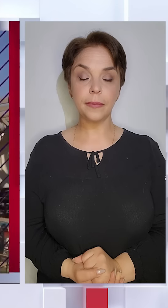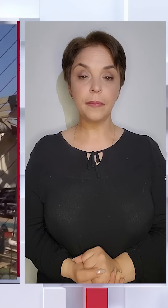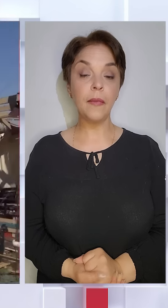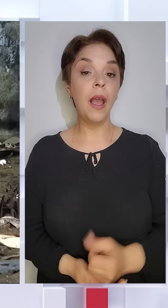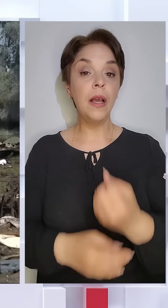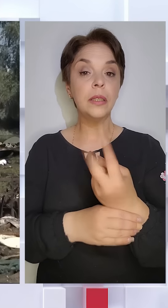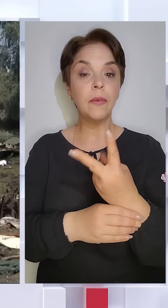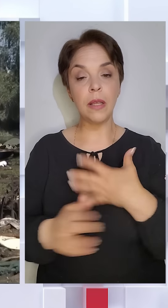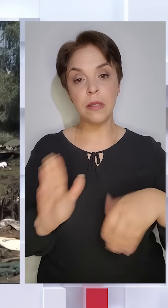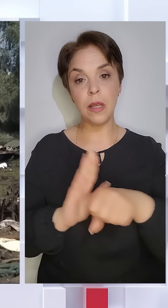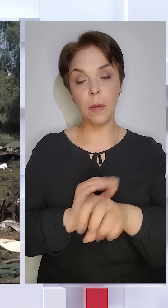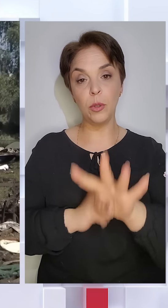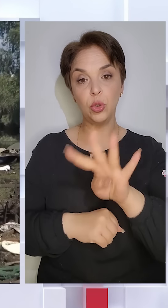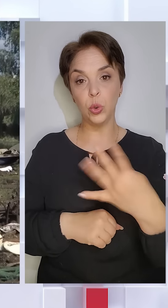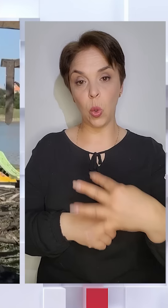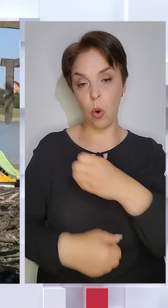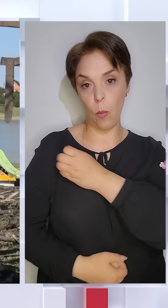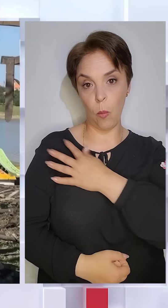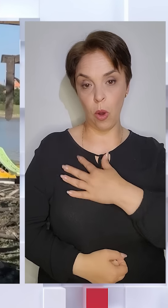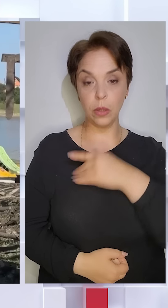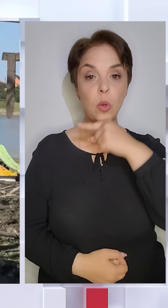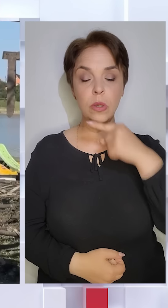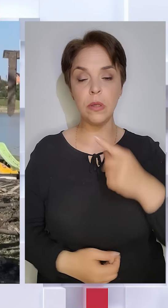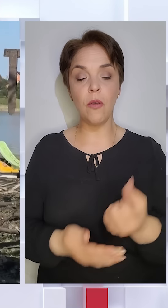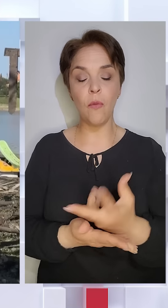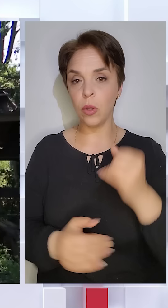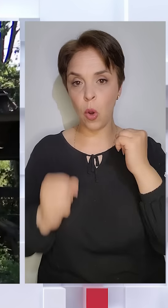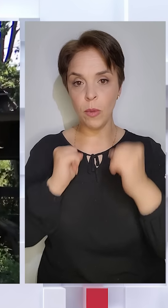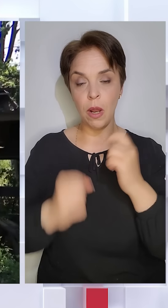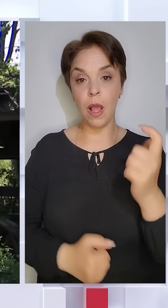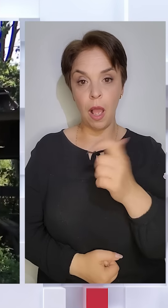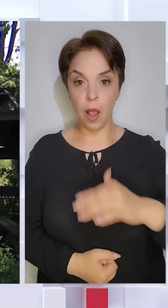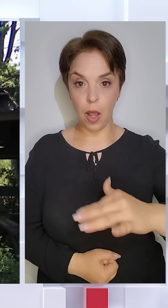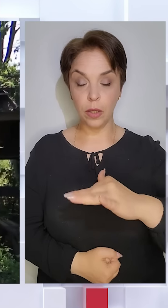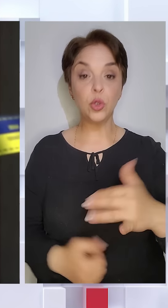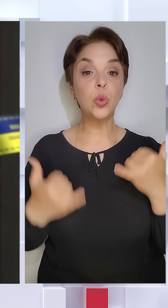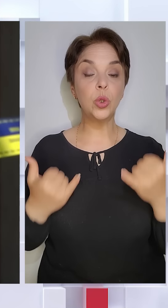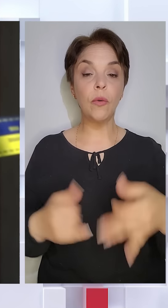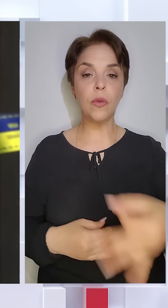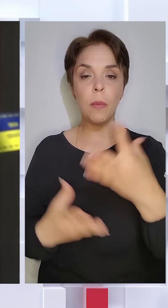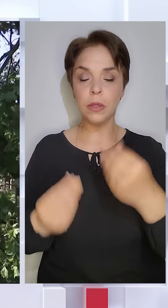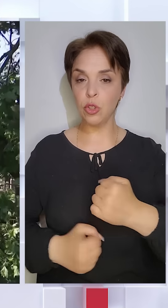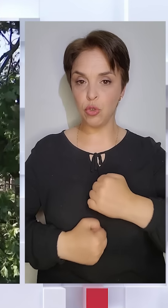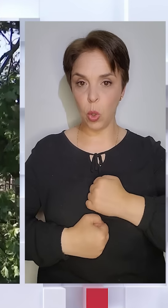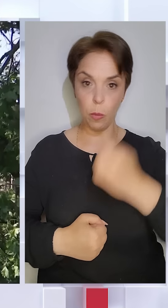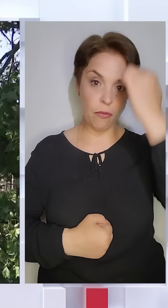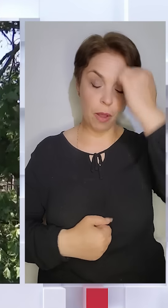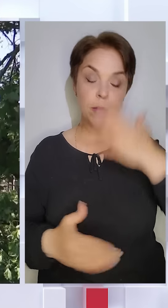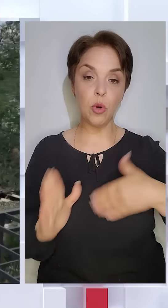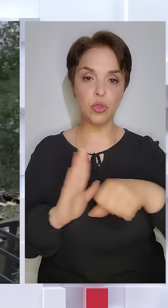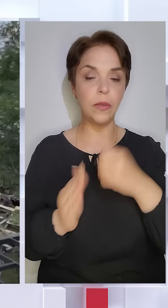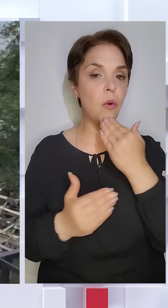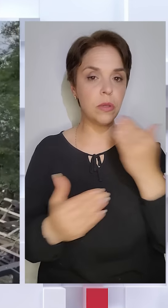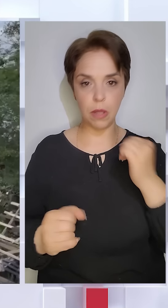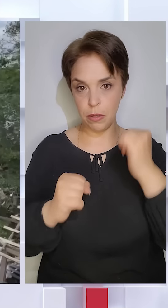12 загиблих і 4 десятки поранених. Росіяни вкотре обстріляли Харківщину. Сьогодні в області День жалоби у пам'ять про жертву